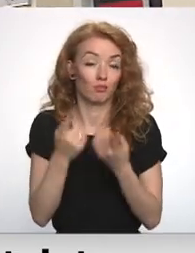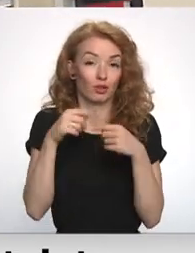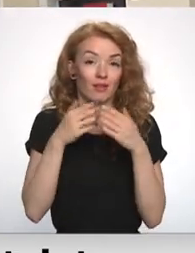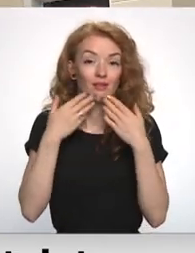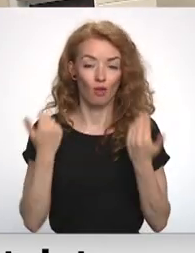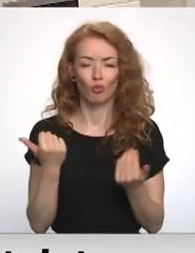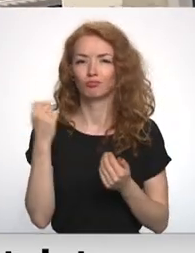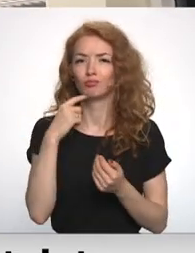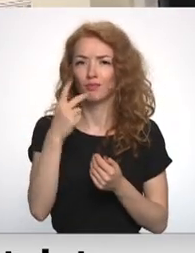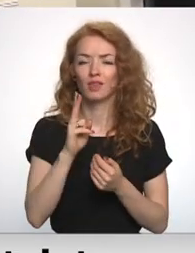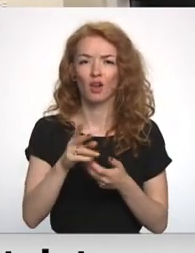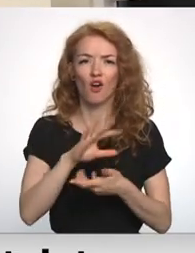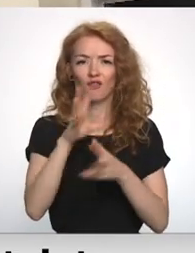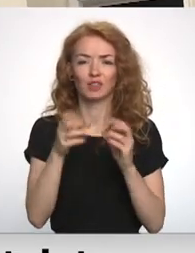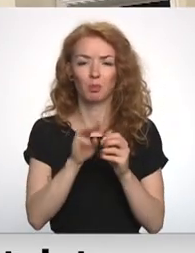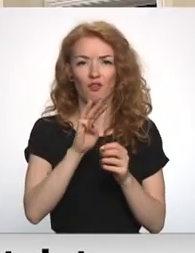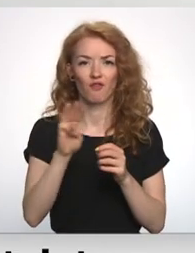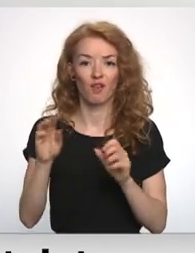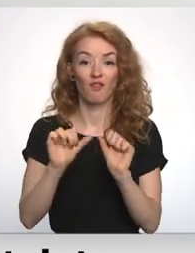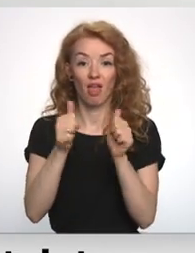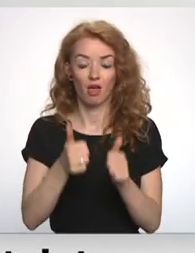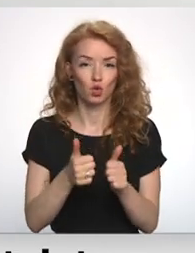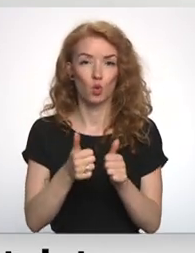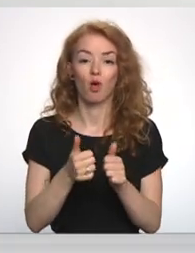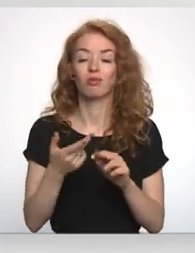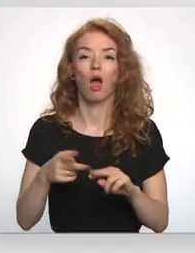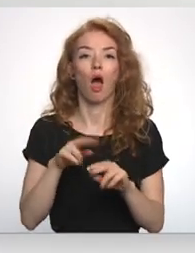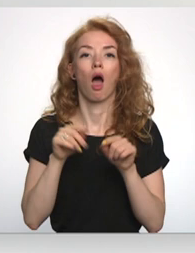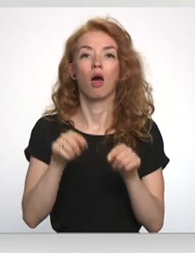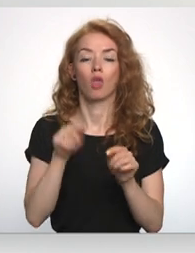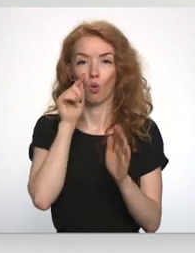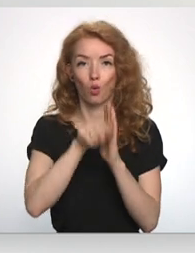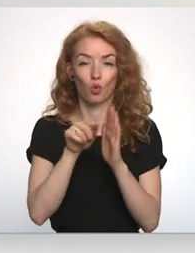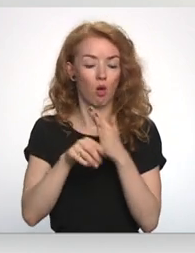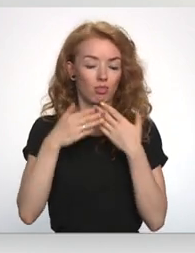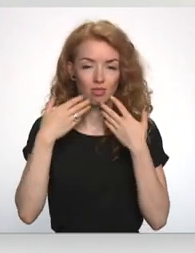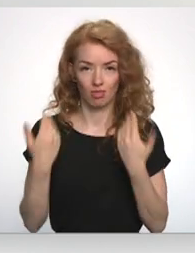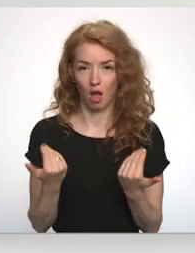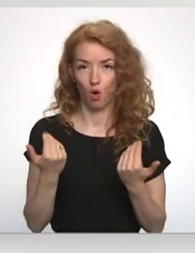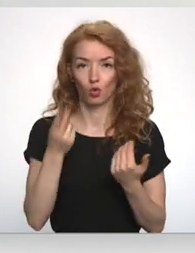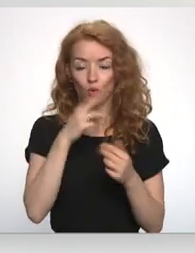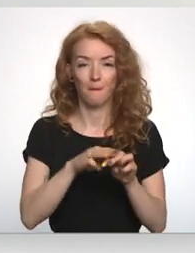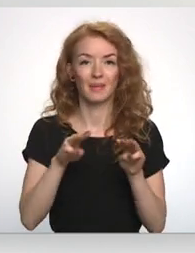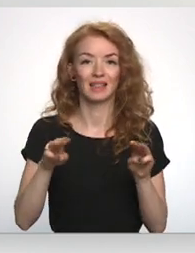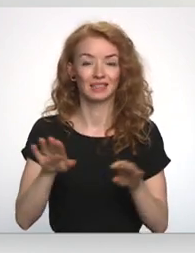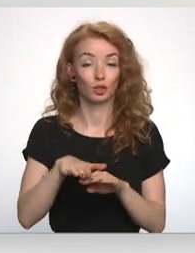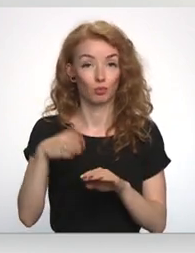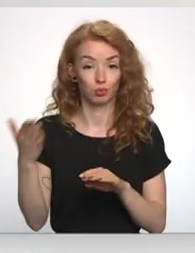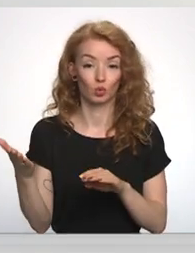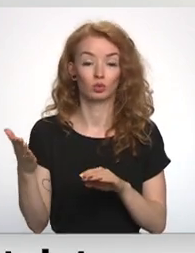Par to, kā vispār mājaslapas veidot, nav tādas kontrols un uzraudzības no ministrijas puses,